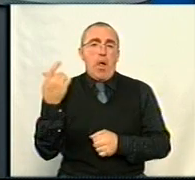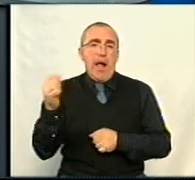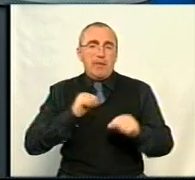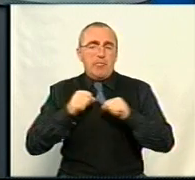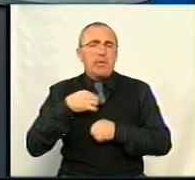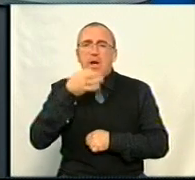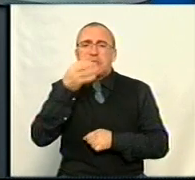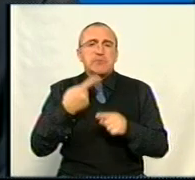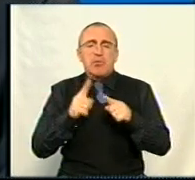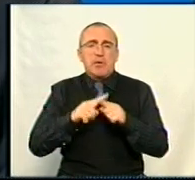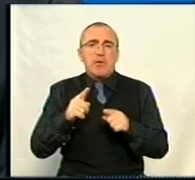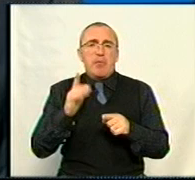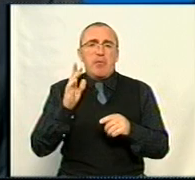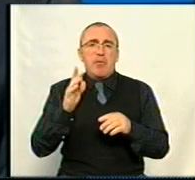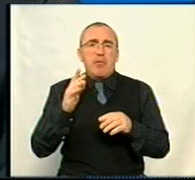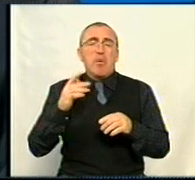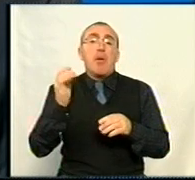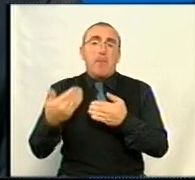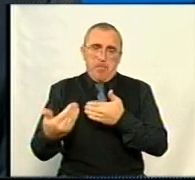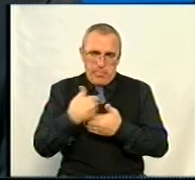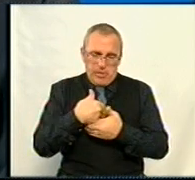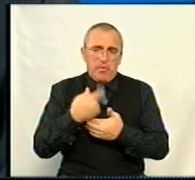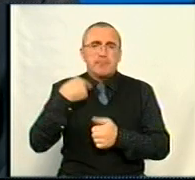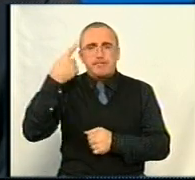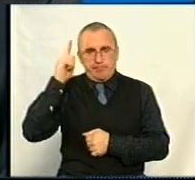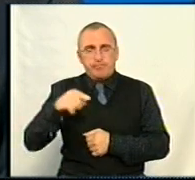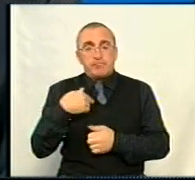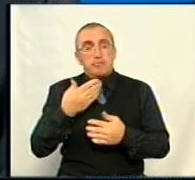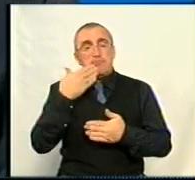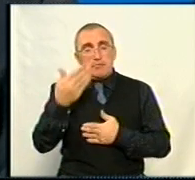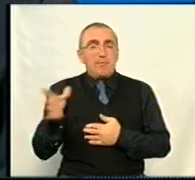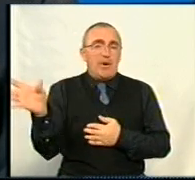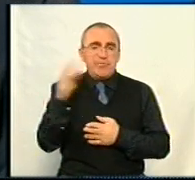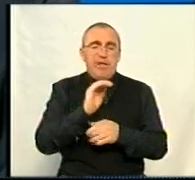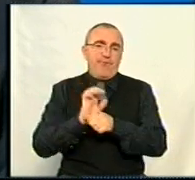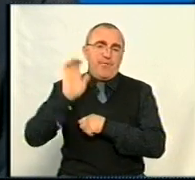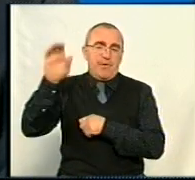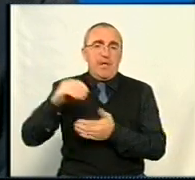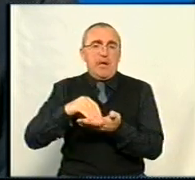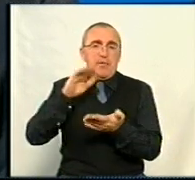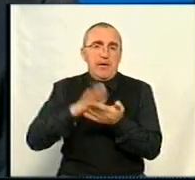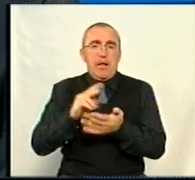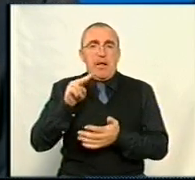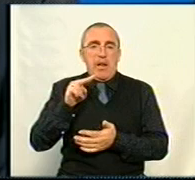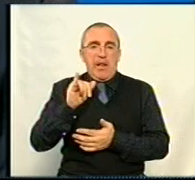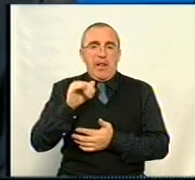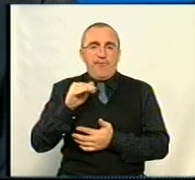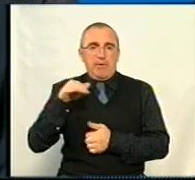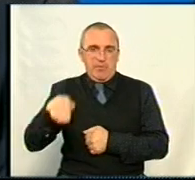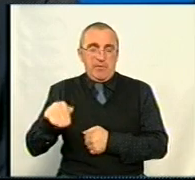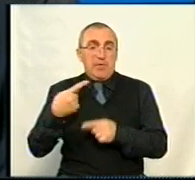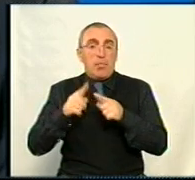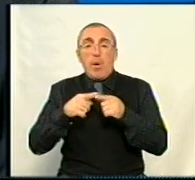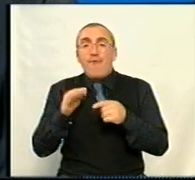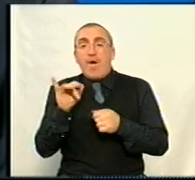Я не скажу, що таких прецедентів не було. Приходили. Я знаю, що були, тому і питають. Але я всіх відправляю реєструватись на Ліфт, тому що іншого